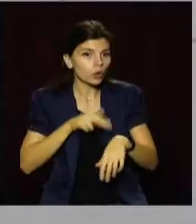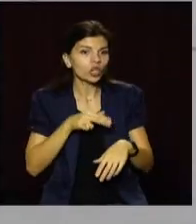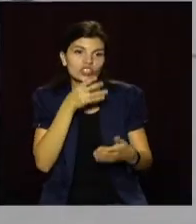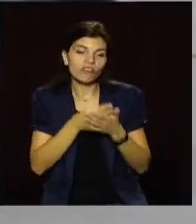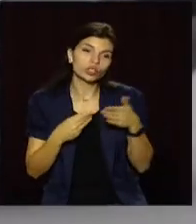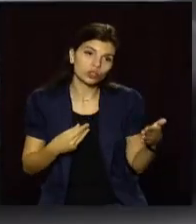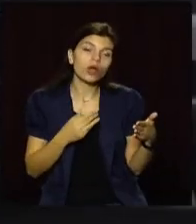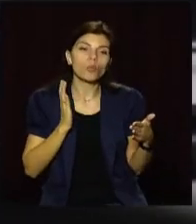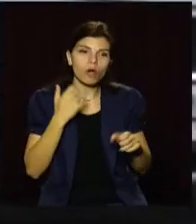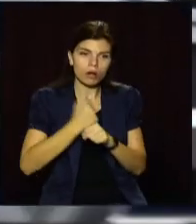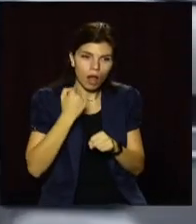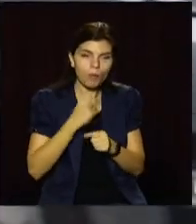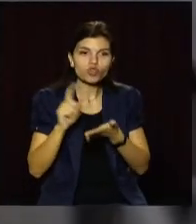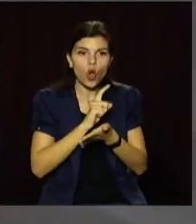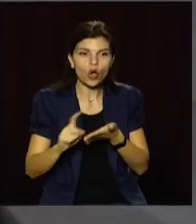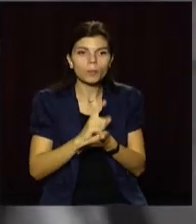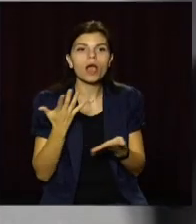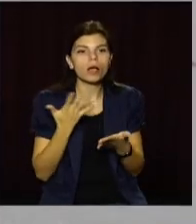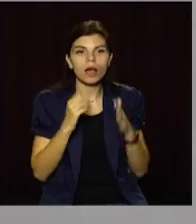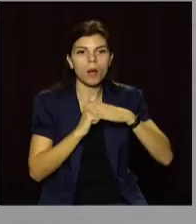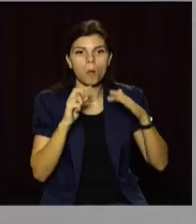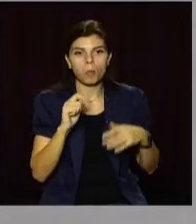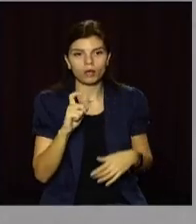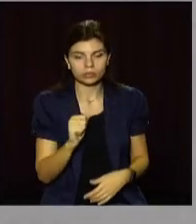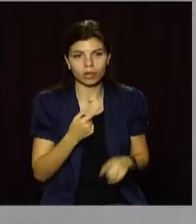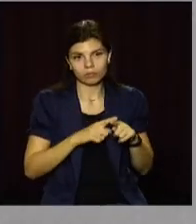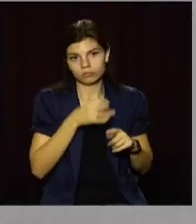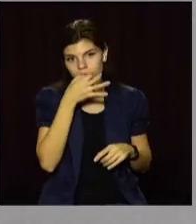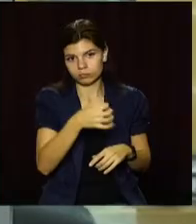свого боку допрацьовує нормативну базу, кажуть у Держагентстві.